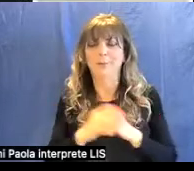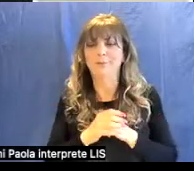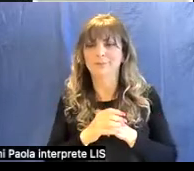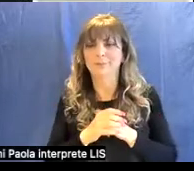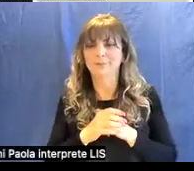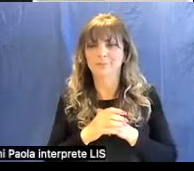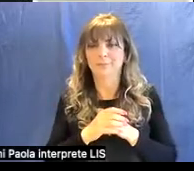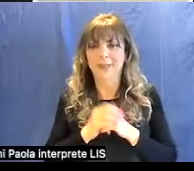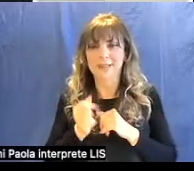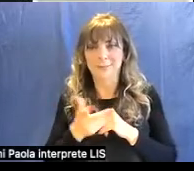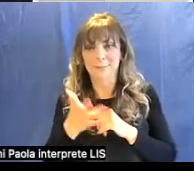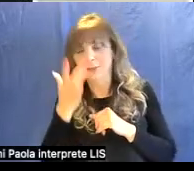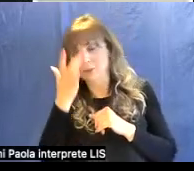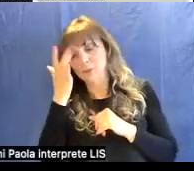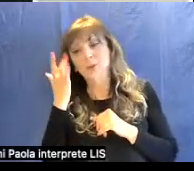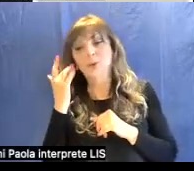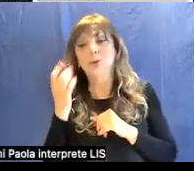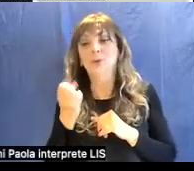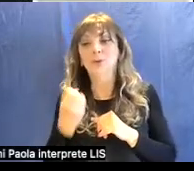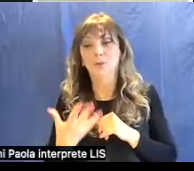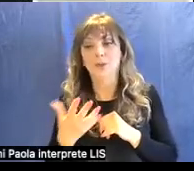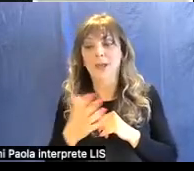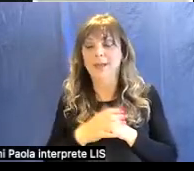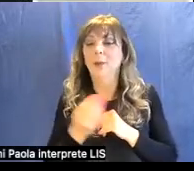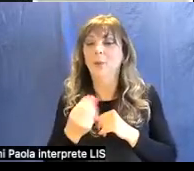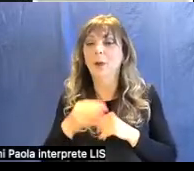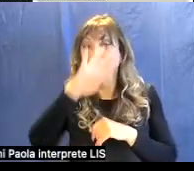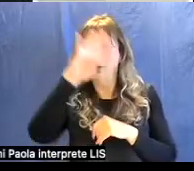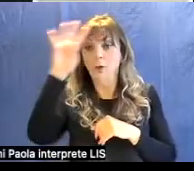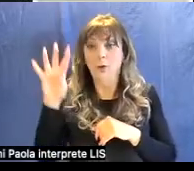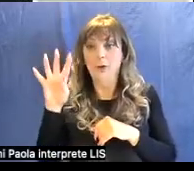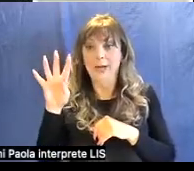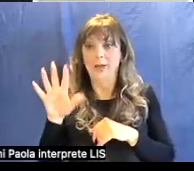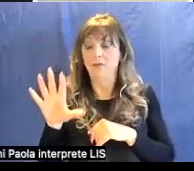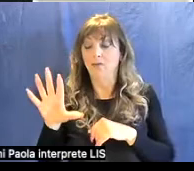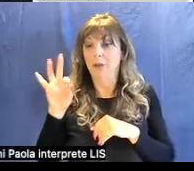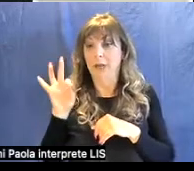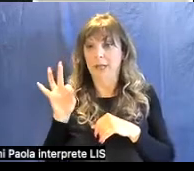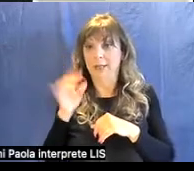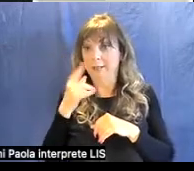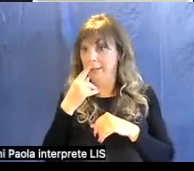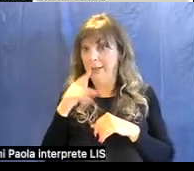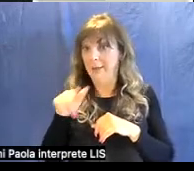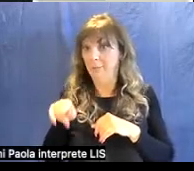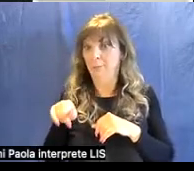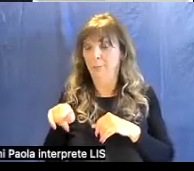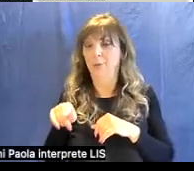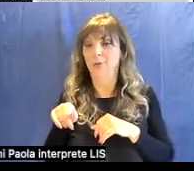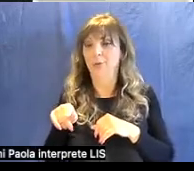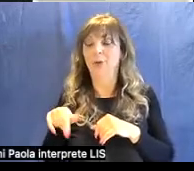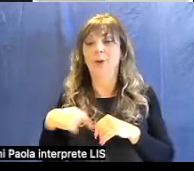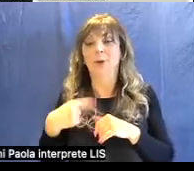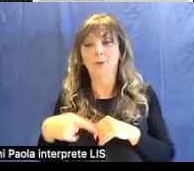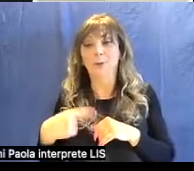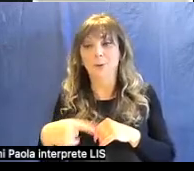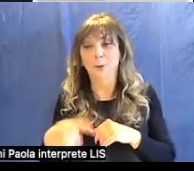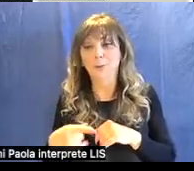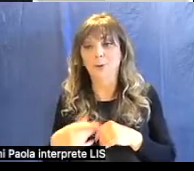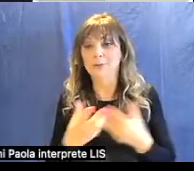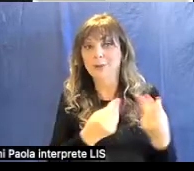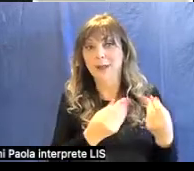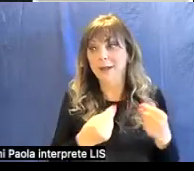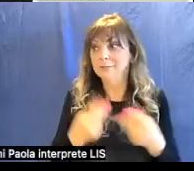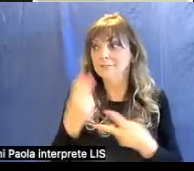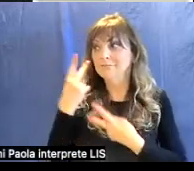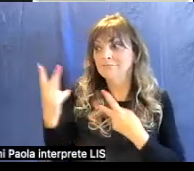spesso avviene quando i regnanti fanno una scelta di questo tipo poi vengono anche imitati da